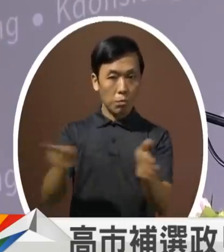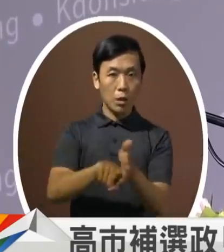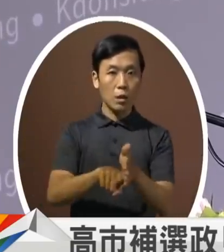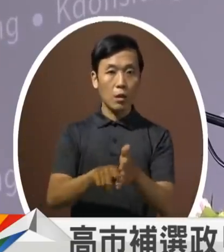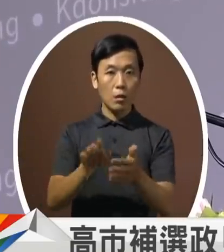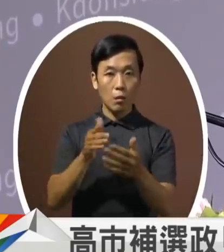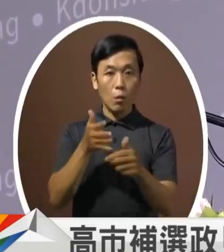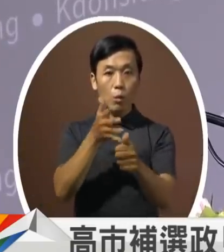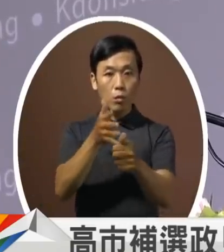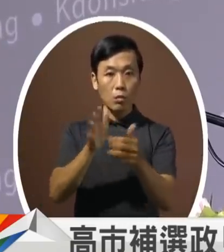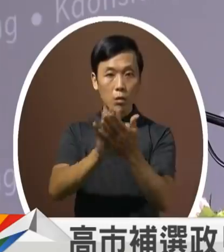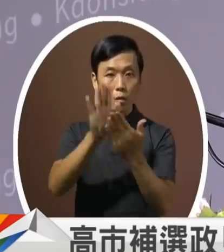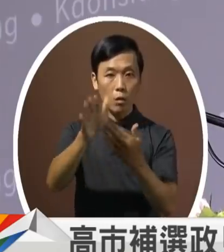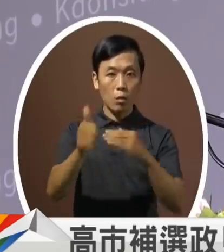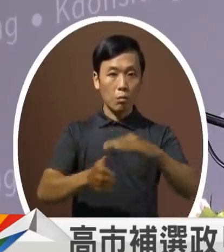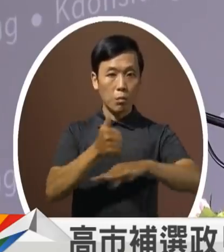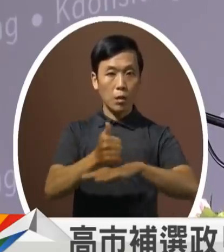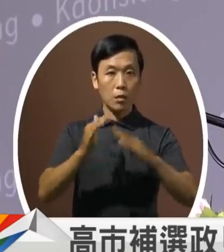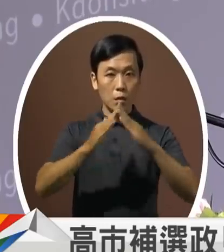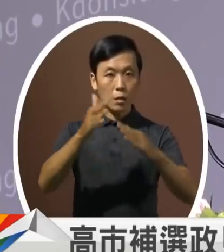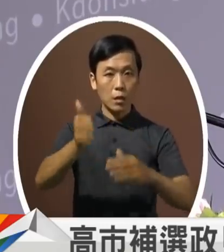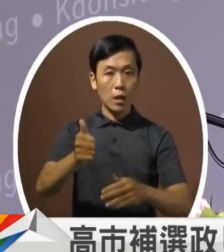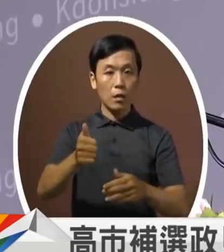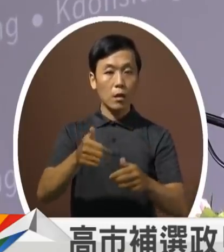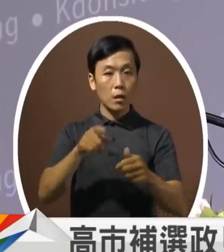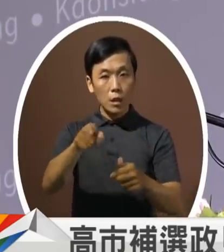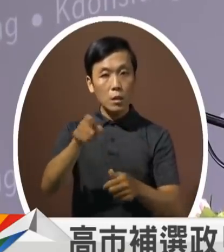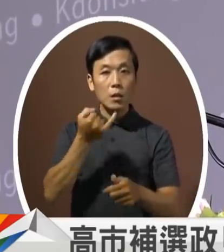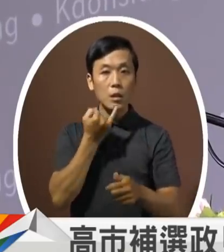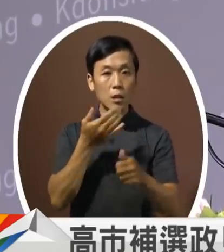市长给市民什么样的愿景